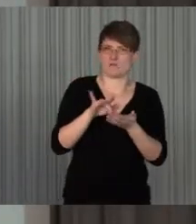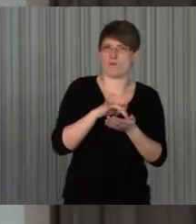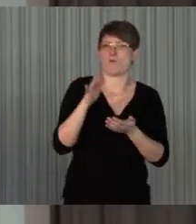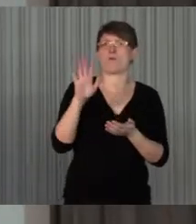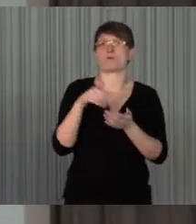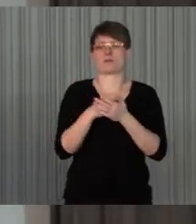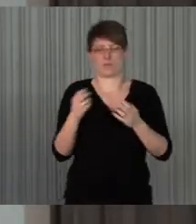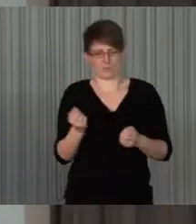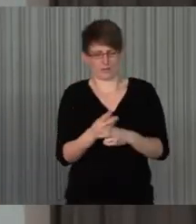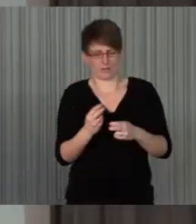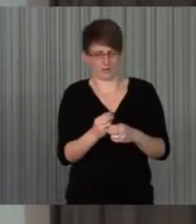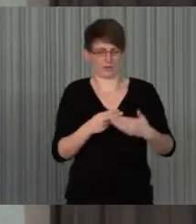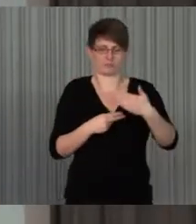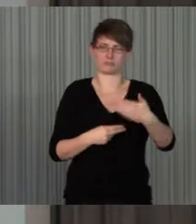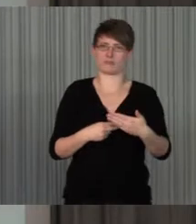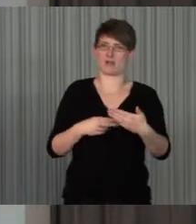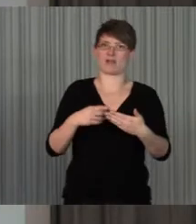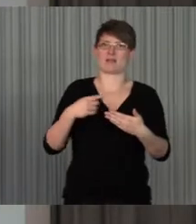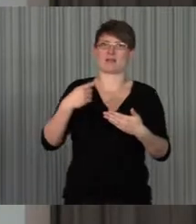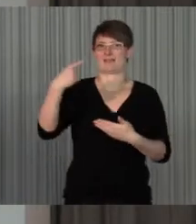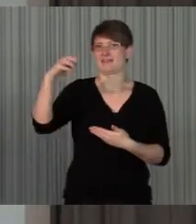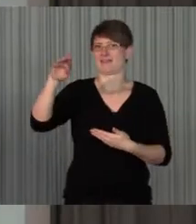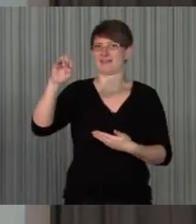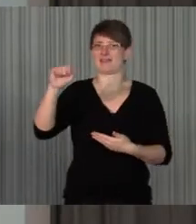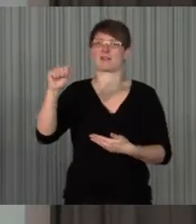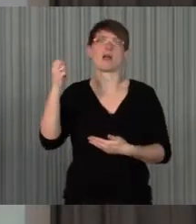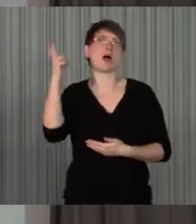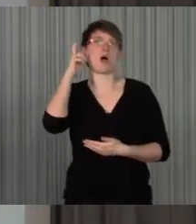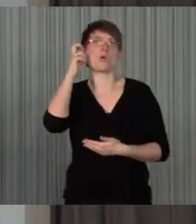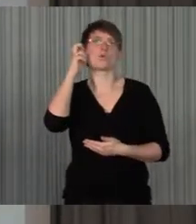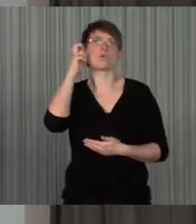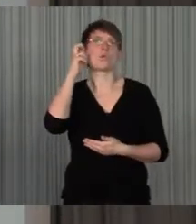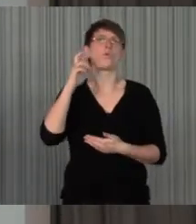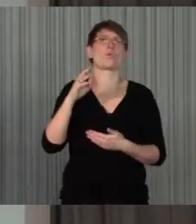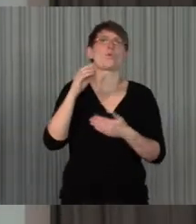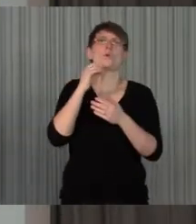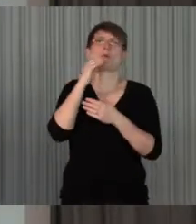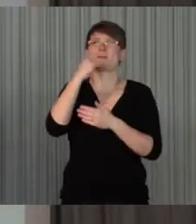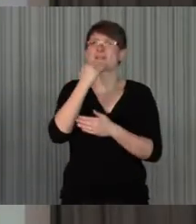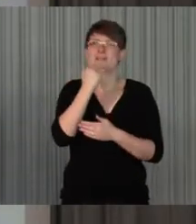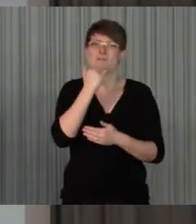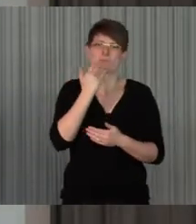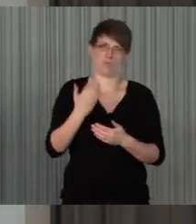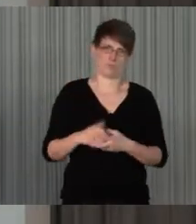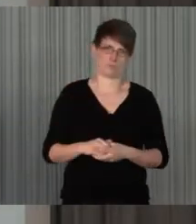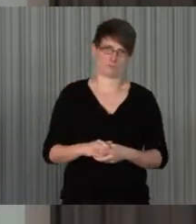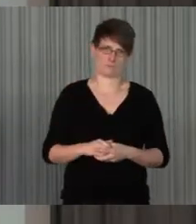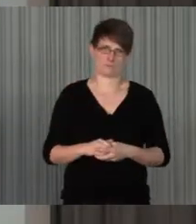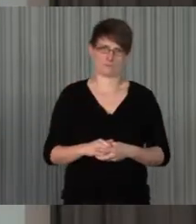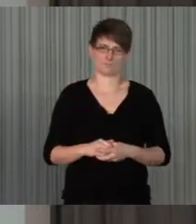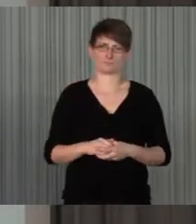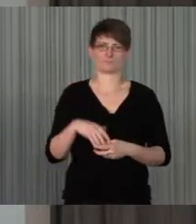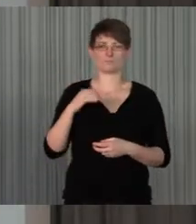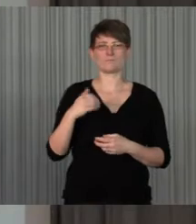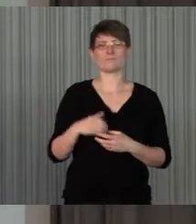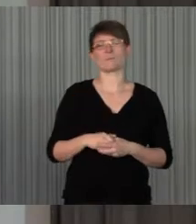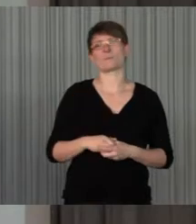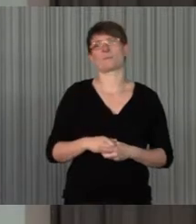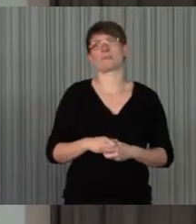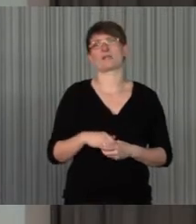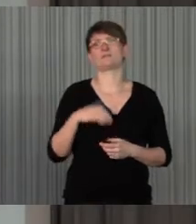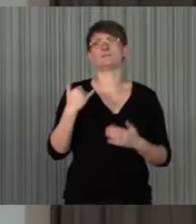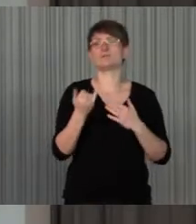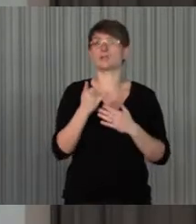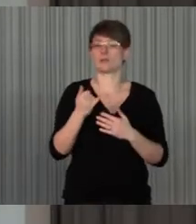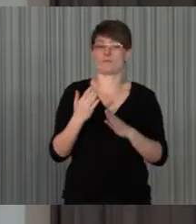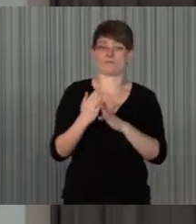sie die Untertitel zugänglich macht, und Greta macht auch die Diskussion zugänglich. Das heißt,